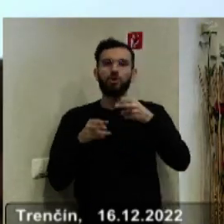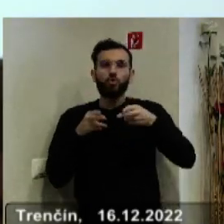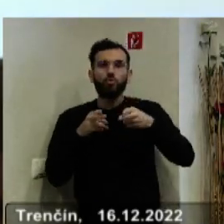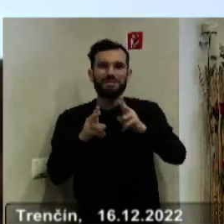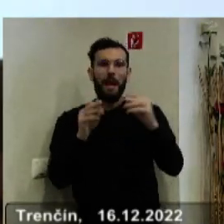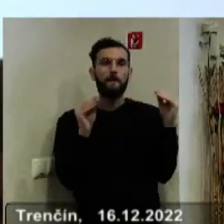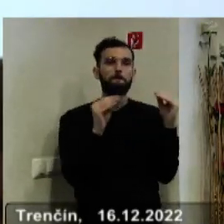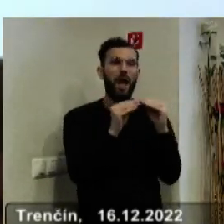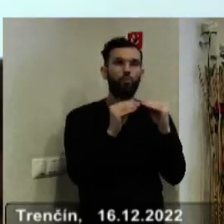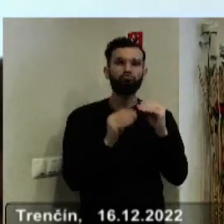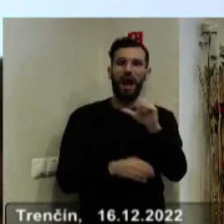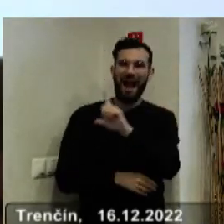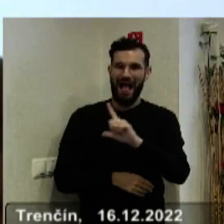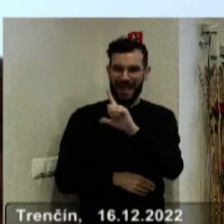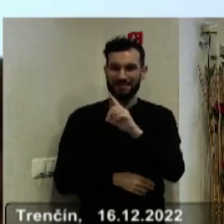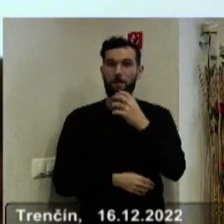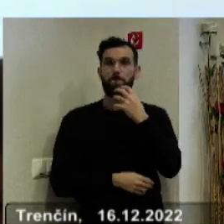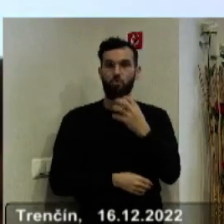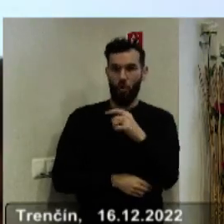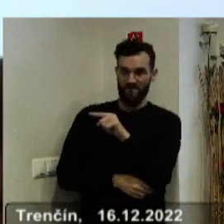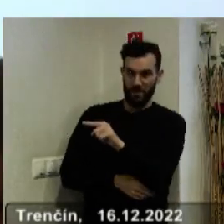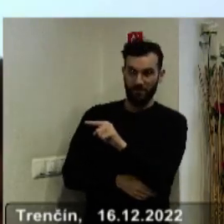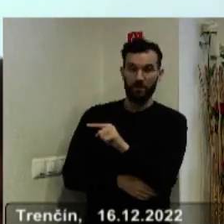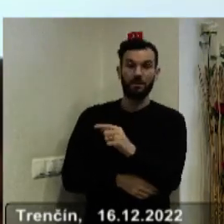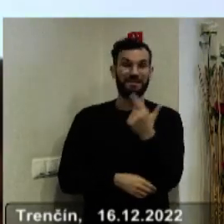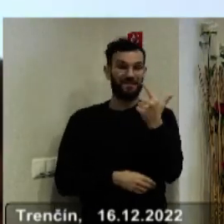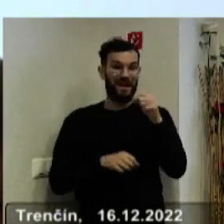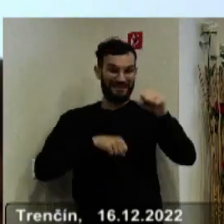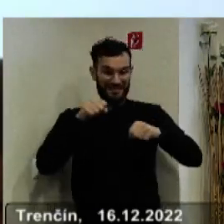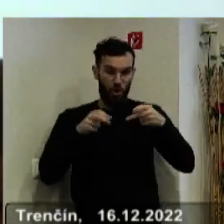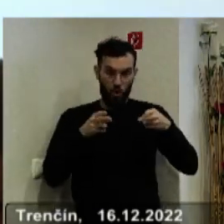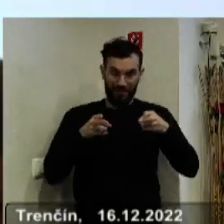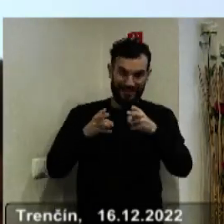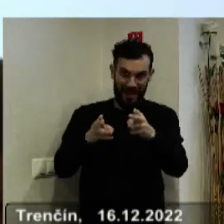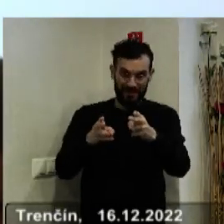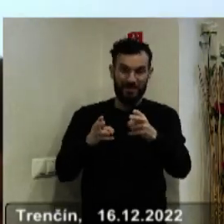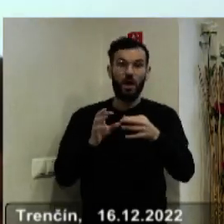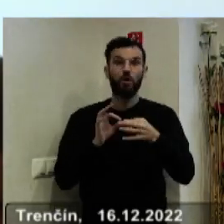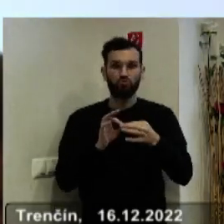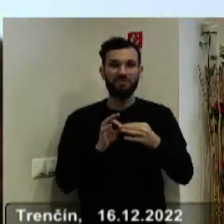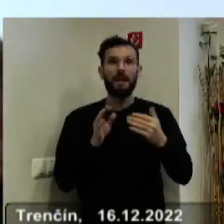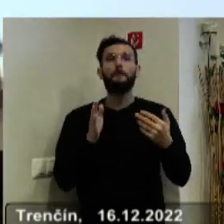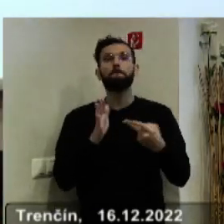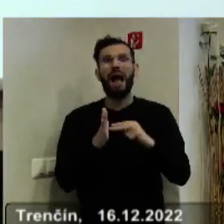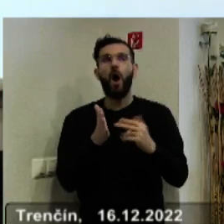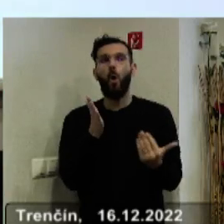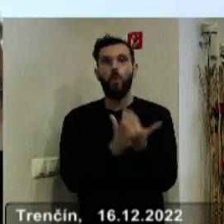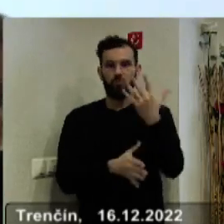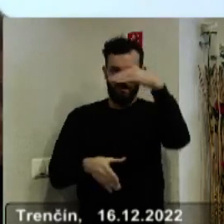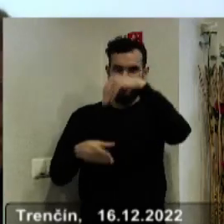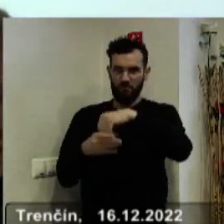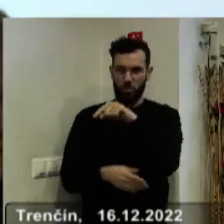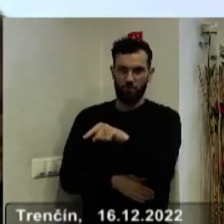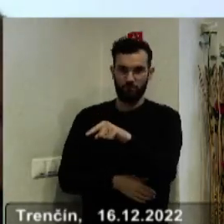Belúša-Lace Púchov a vlastne dve cyklotrasy boli predložené v rámci plánu obnovy. Nové